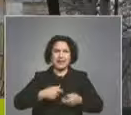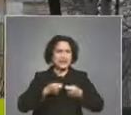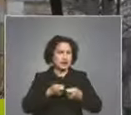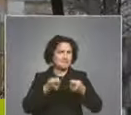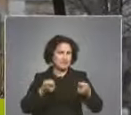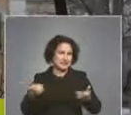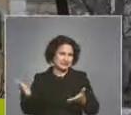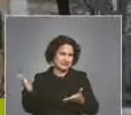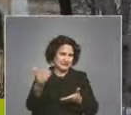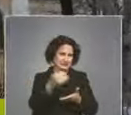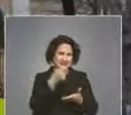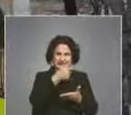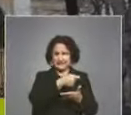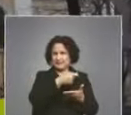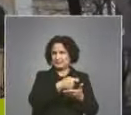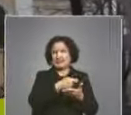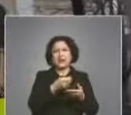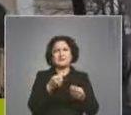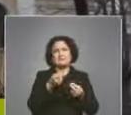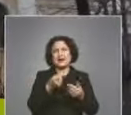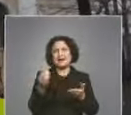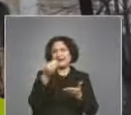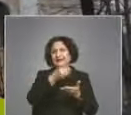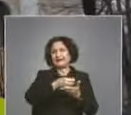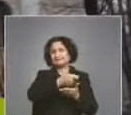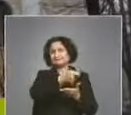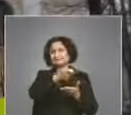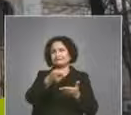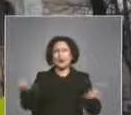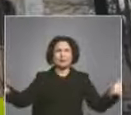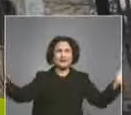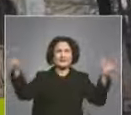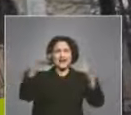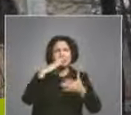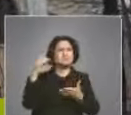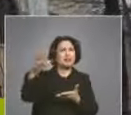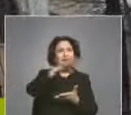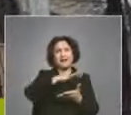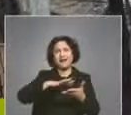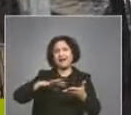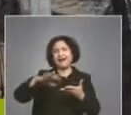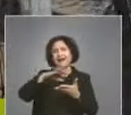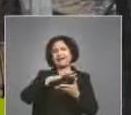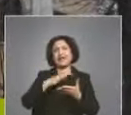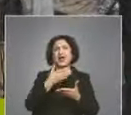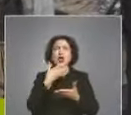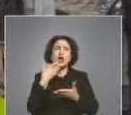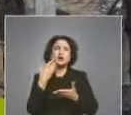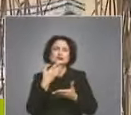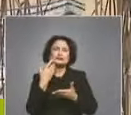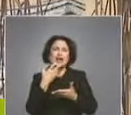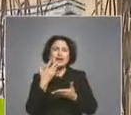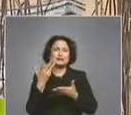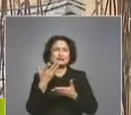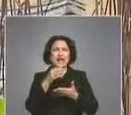средства. Дарения пристигат от всякъде. Проектът за новия храм е възложен на младия чешки архитект и инженер Йосиф